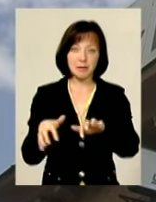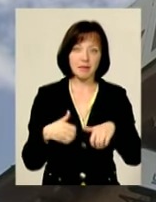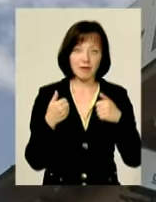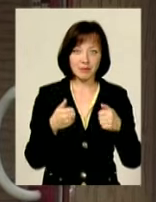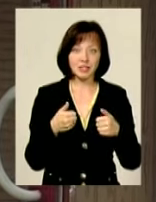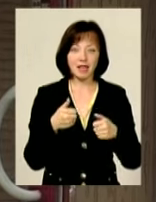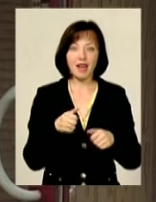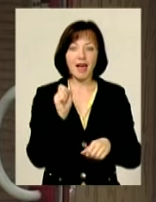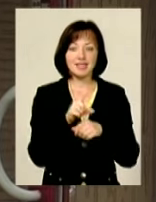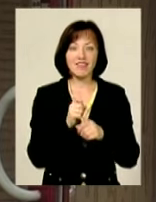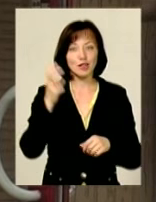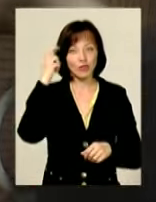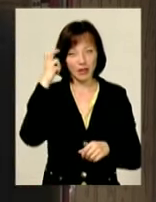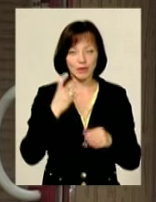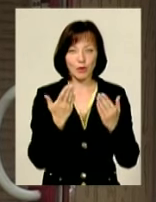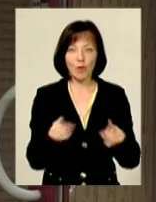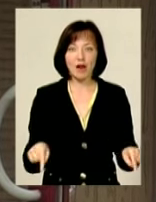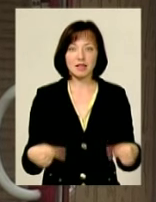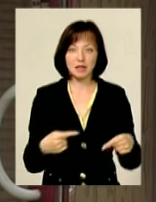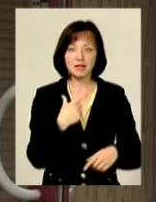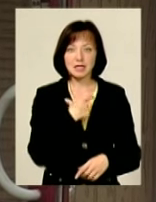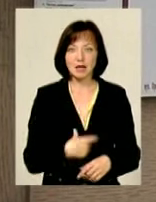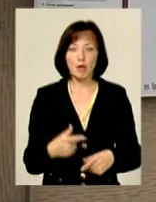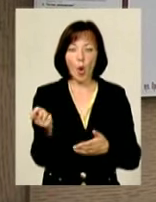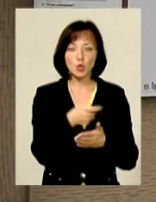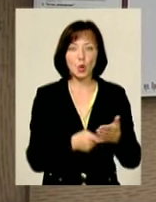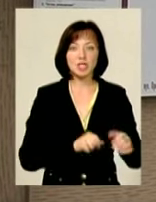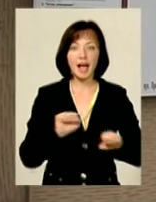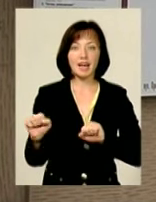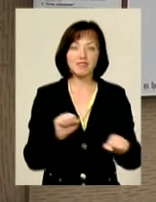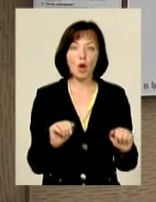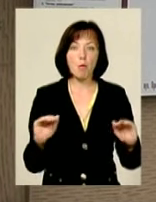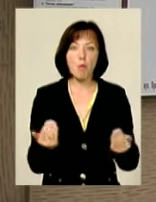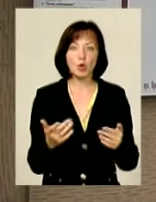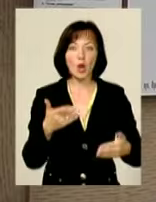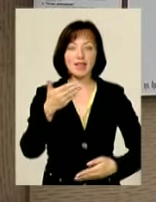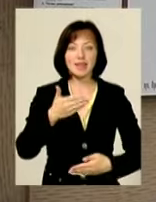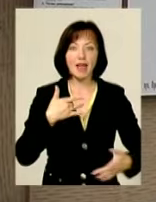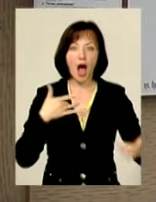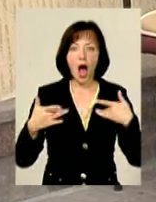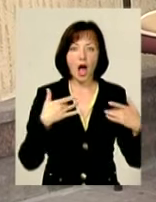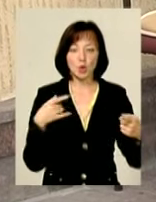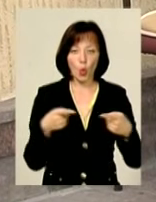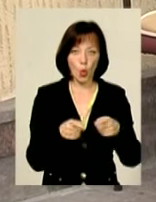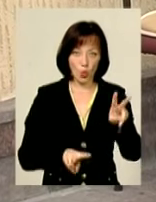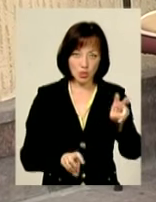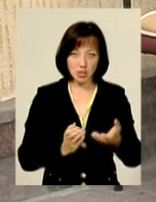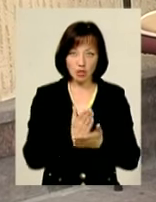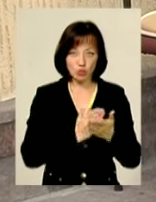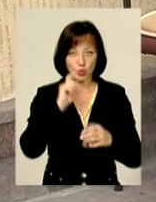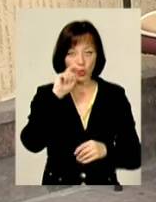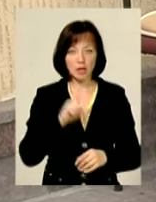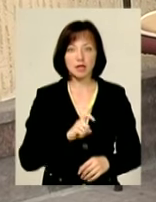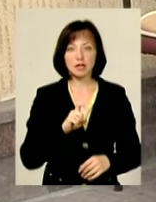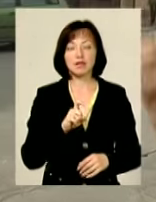у Києва Його організацію взяв на себе художній керівник монотеатру КУТ, заслужений артист України Володимир